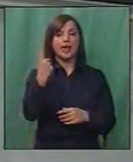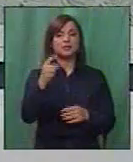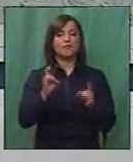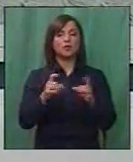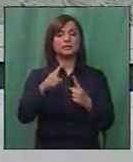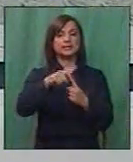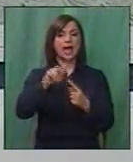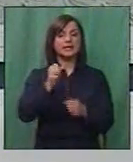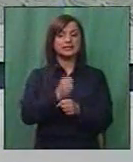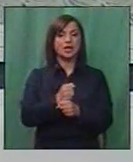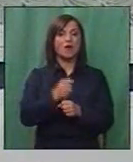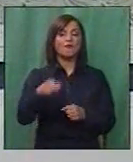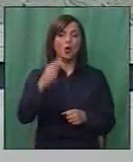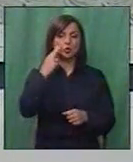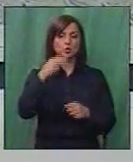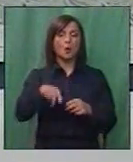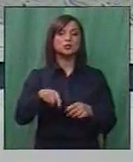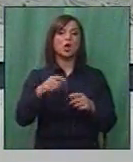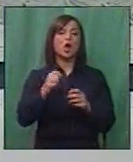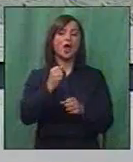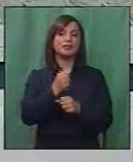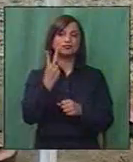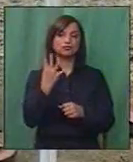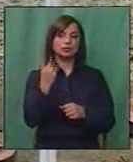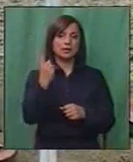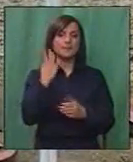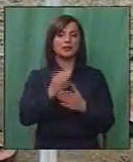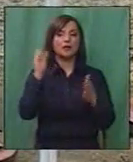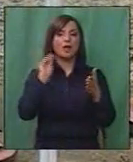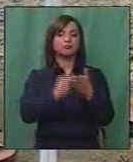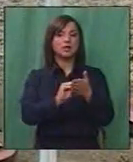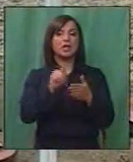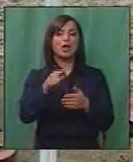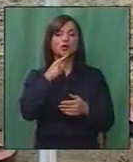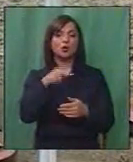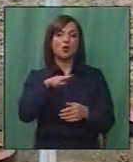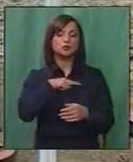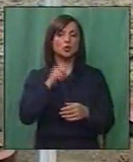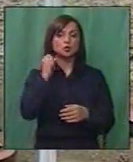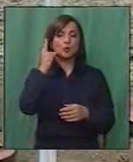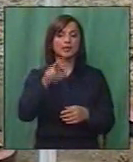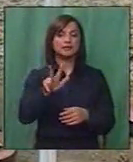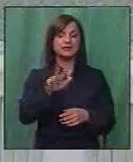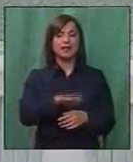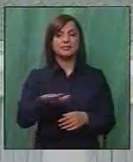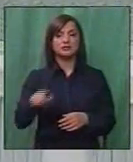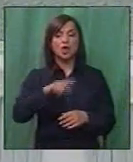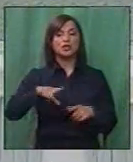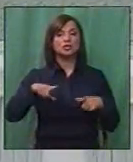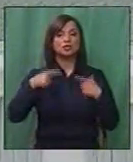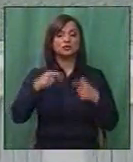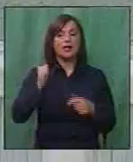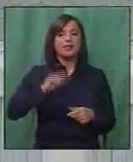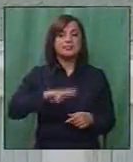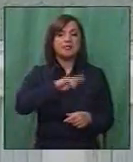во улицата Таки да скалот во Скопско драче востана пломбирана. Ја запечатијали надлежните и судбината на трите деца кои цел